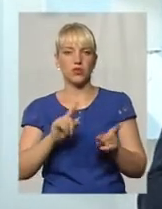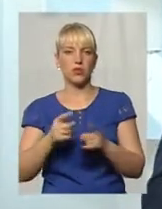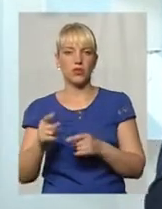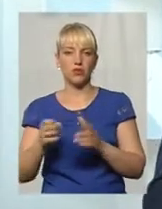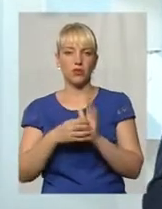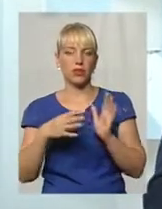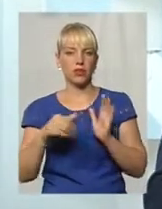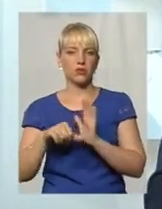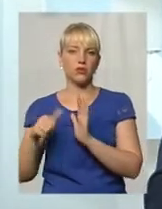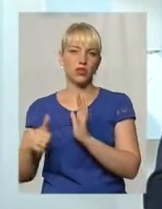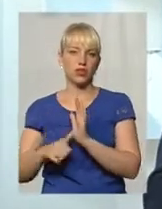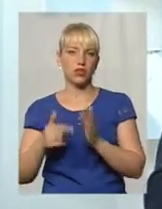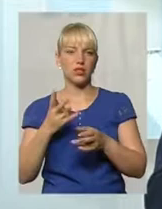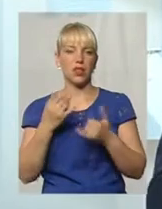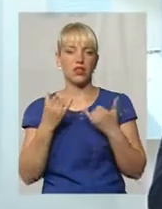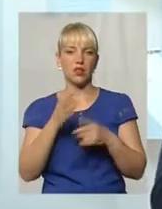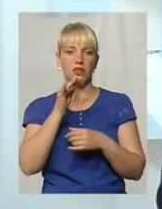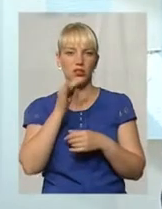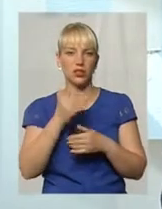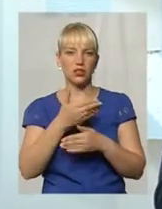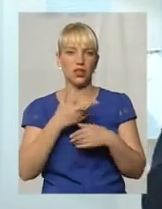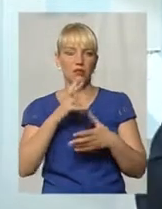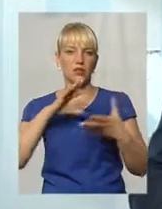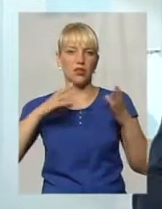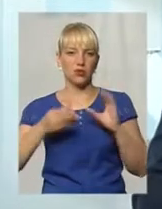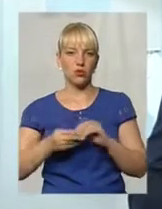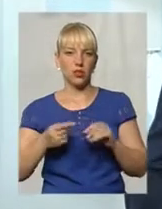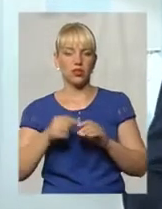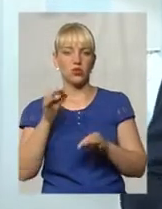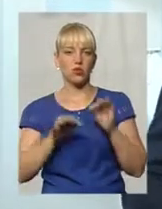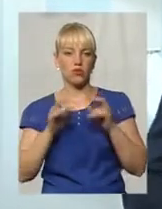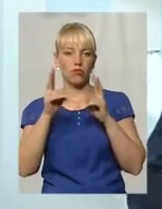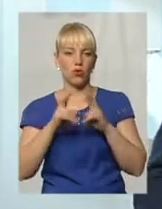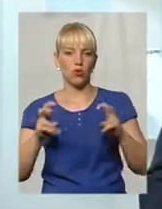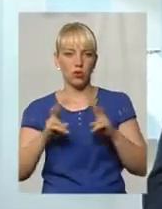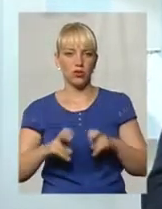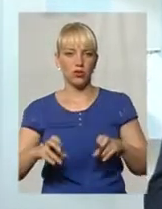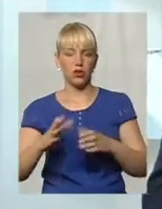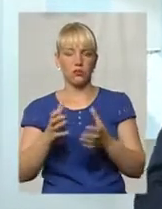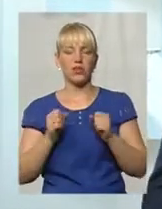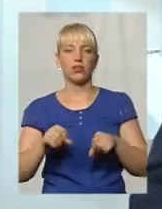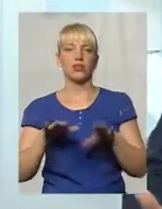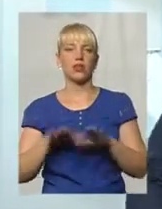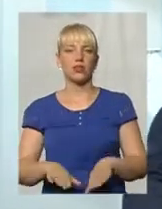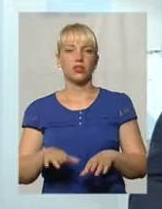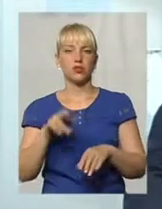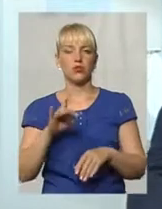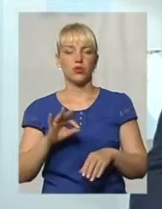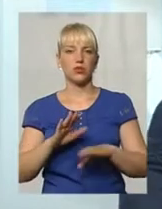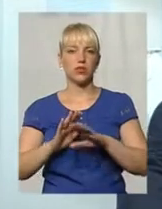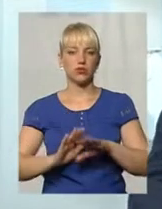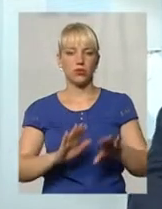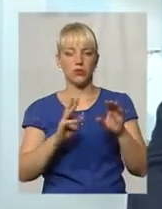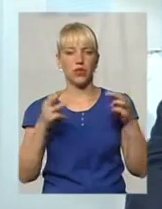Тобто на даний час нам за результатами судового розвіду прийнято рішення по заступнику